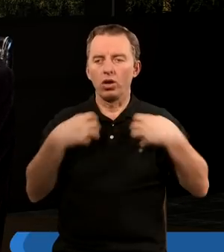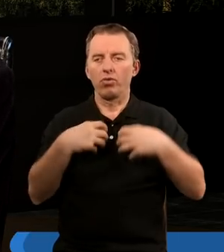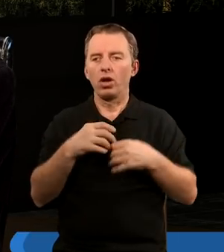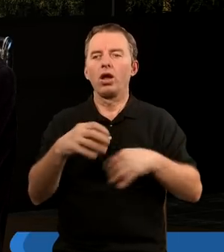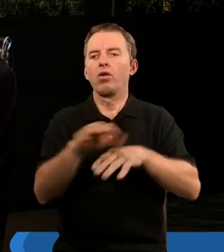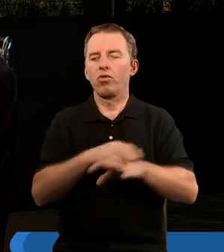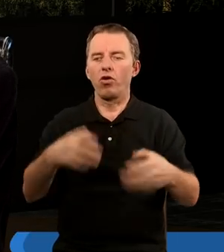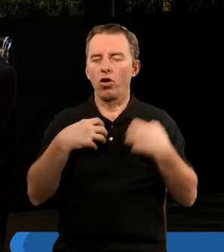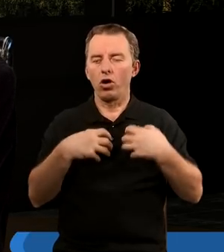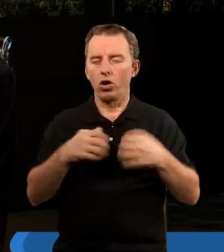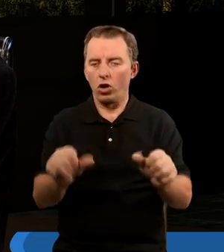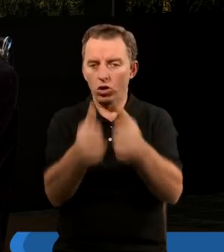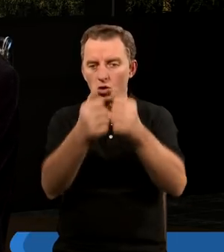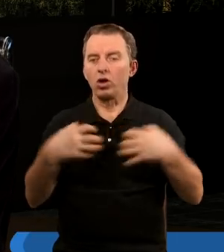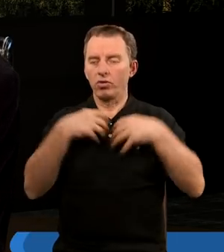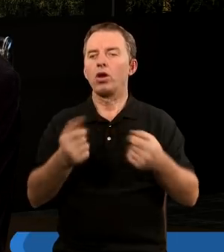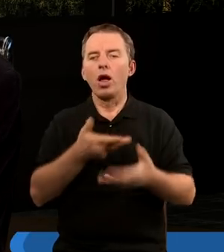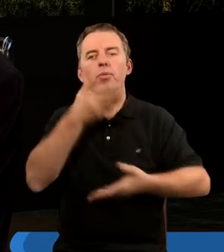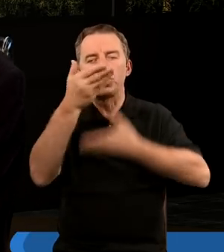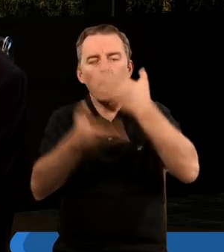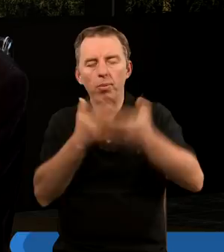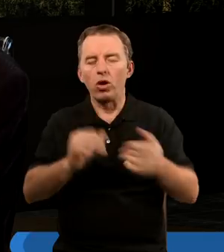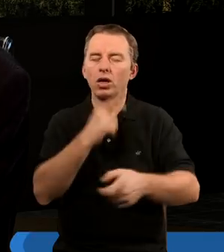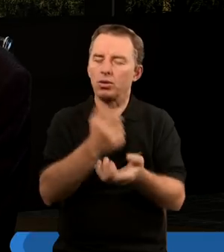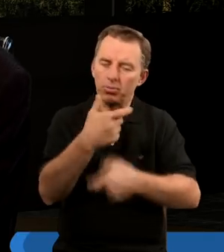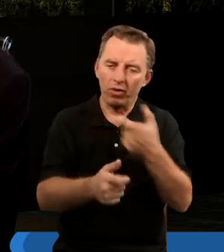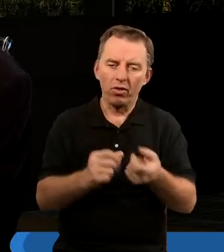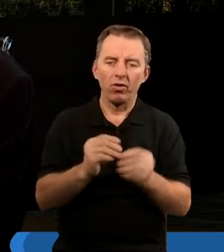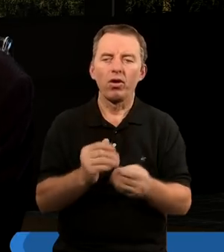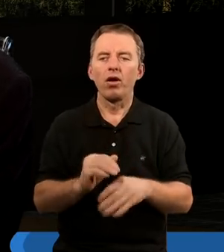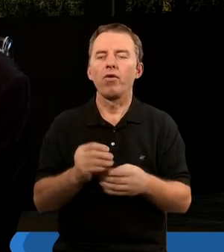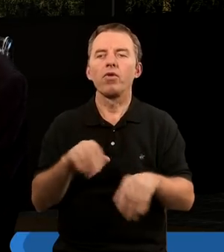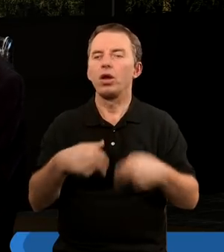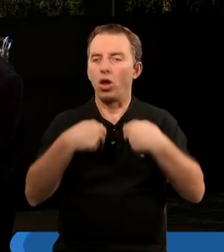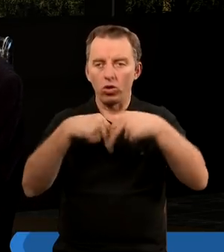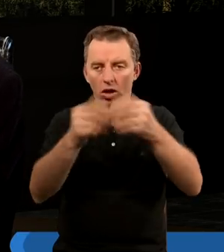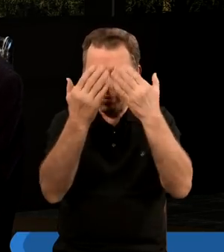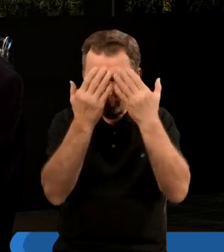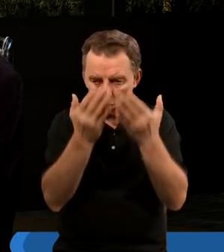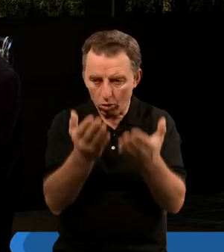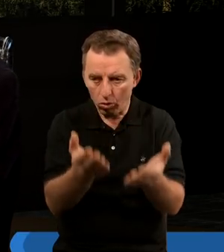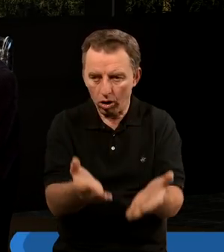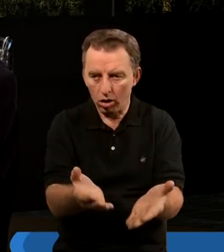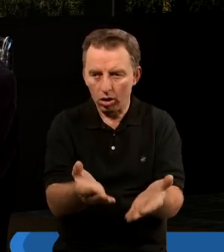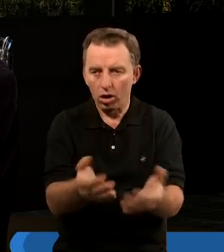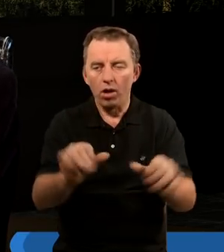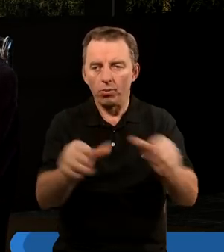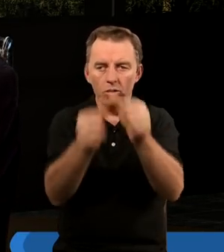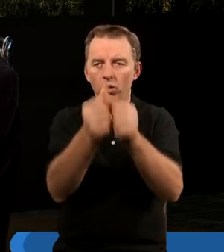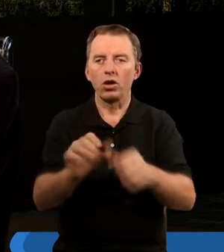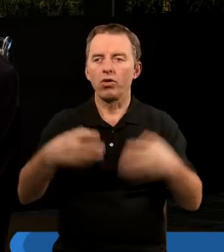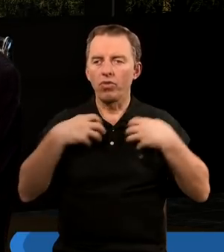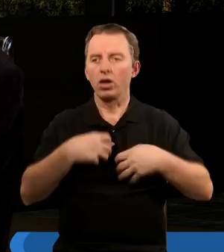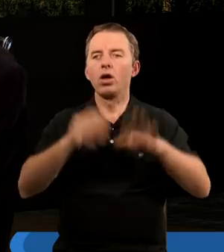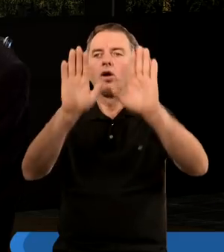posąg zwierzęcia przemówił i sprawił, że wszyscy, którzy nie oddali pokłonu posągowi